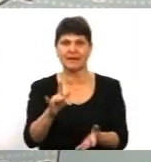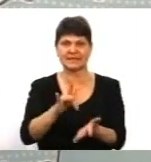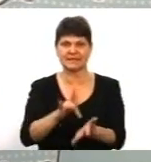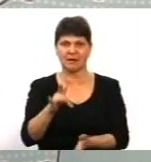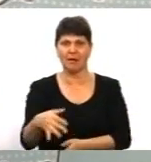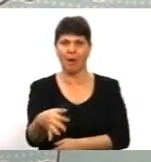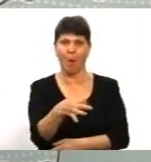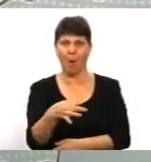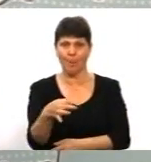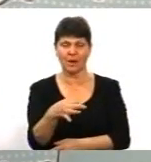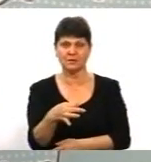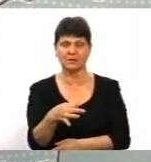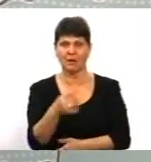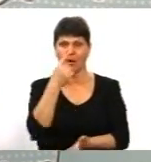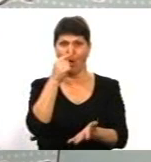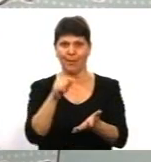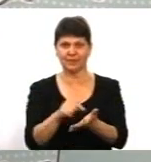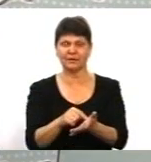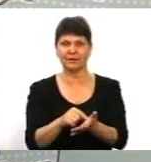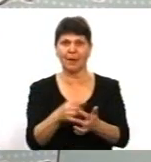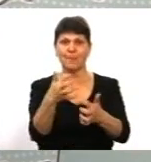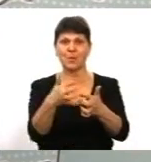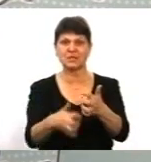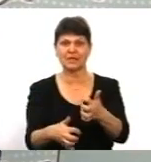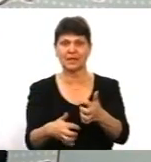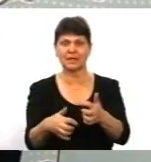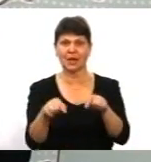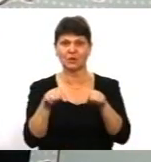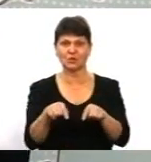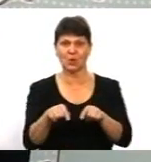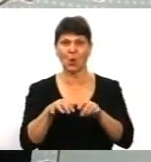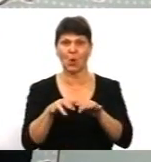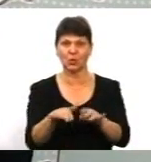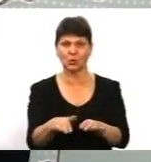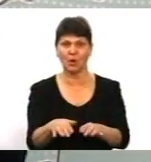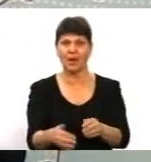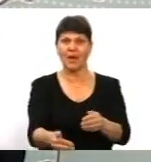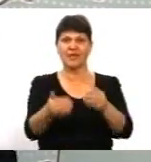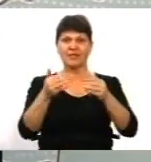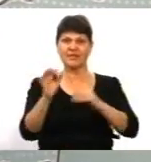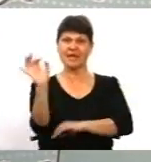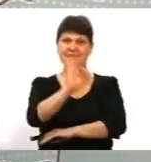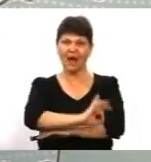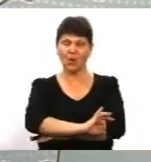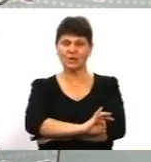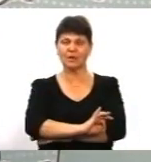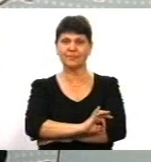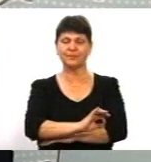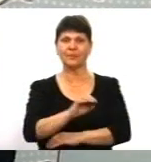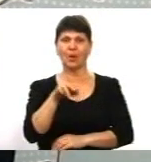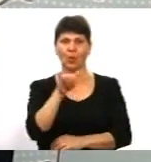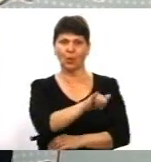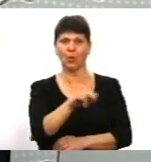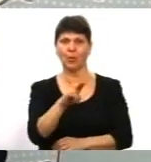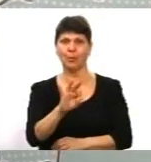опинилася якраз десь посередині цього руху на захід, тому що далі на заході у Порошенко вже